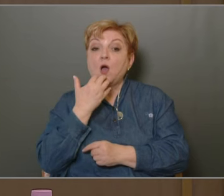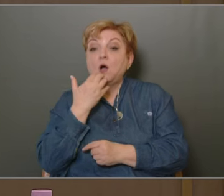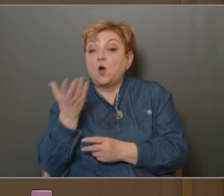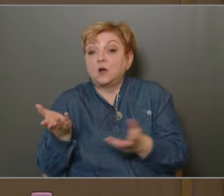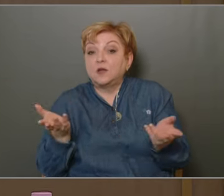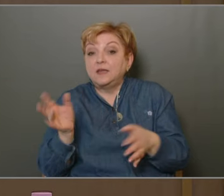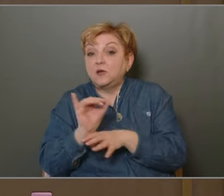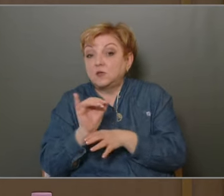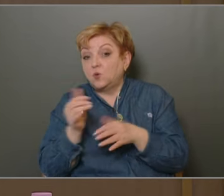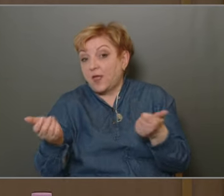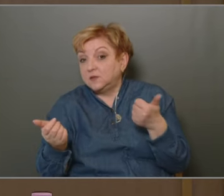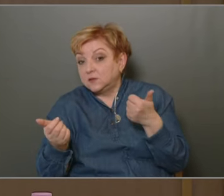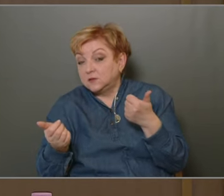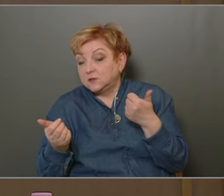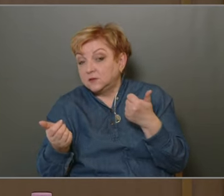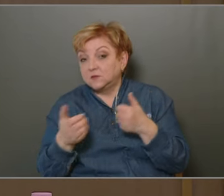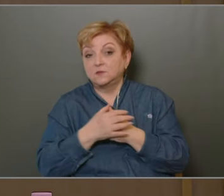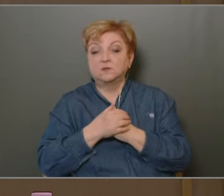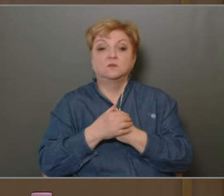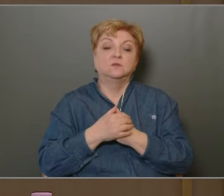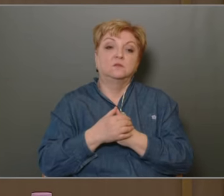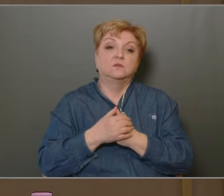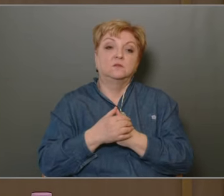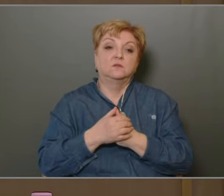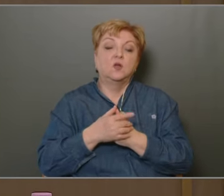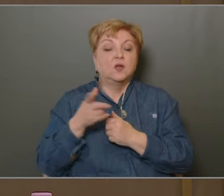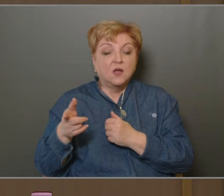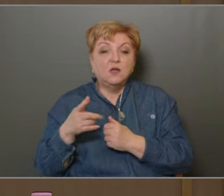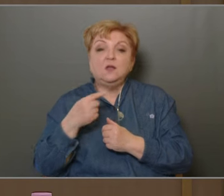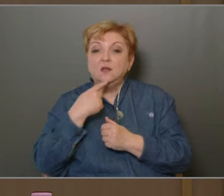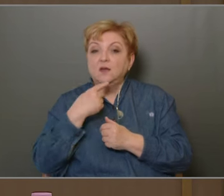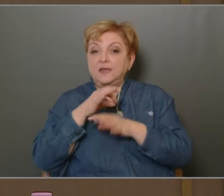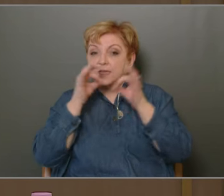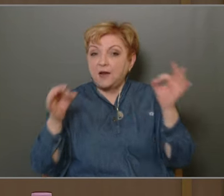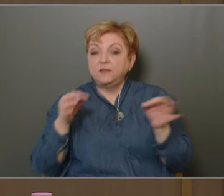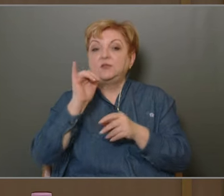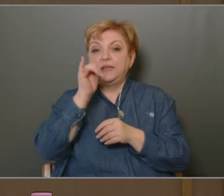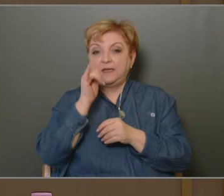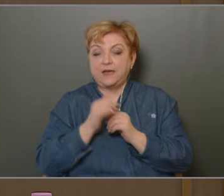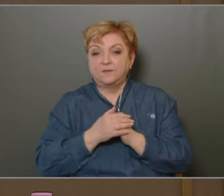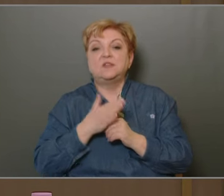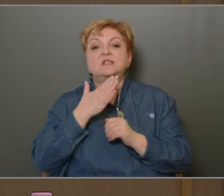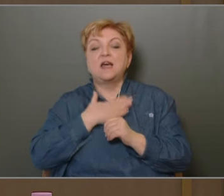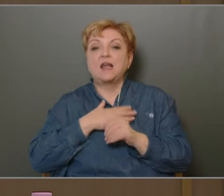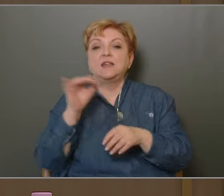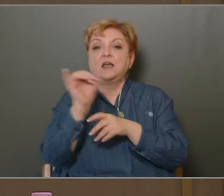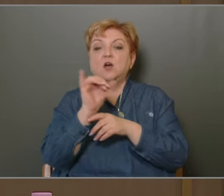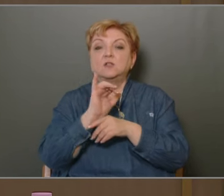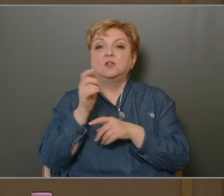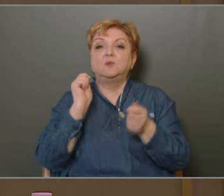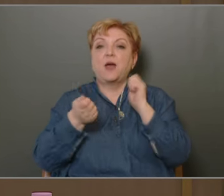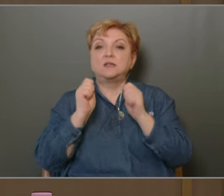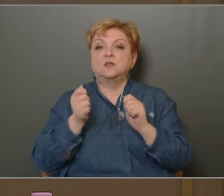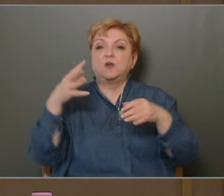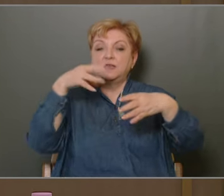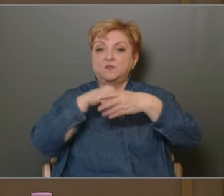igazgató lenni. Az igazgatónő kinyilvánította, igen szeretne igazgatói pályázatot, pályázatónak